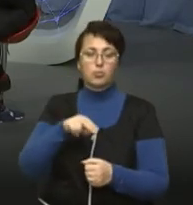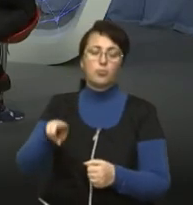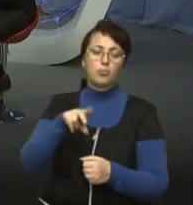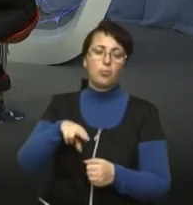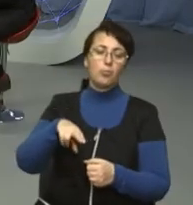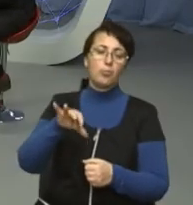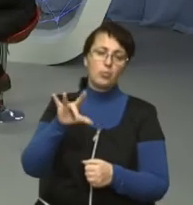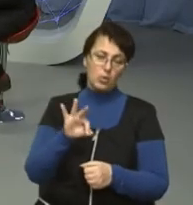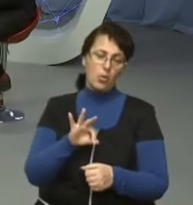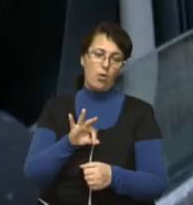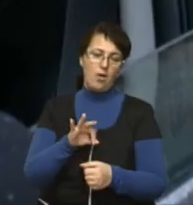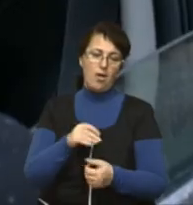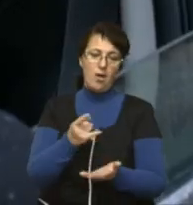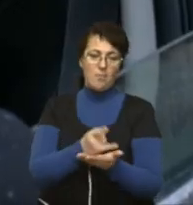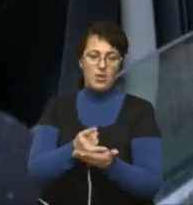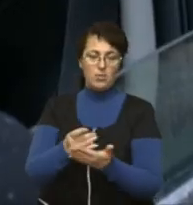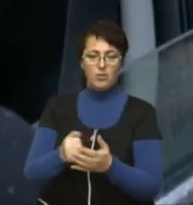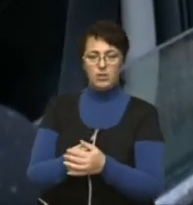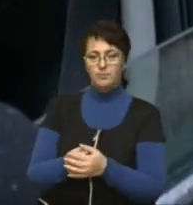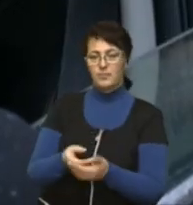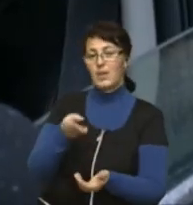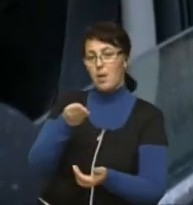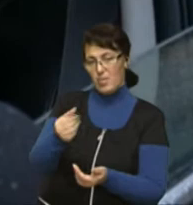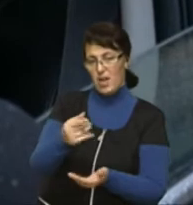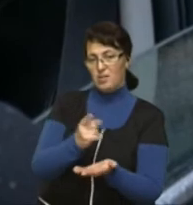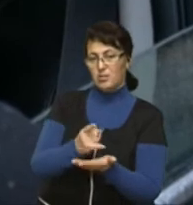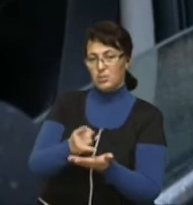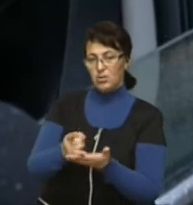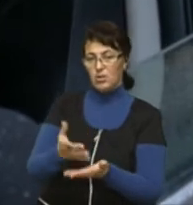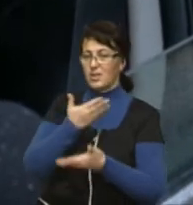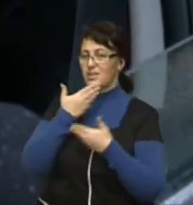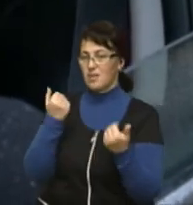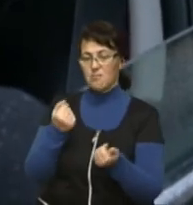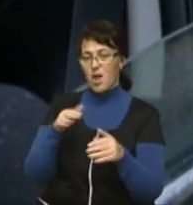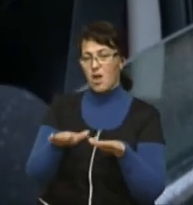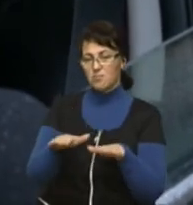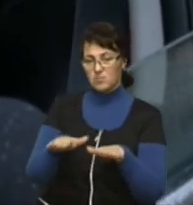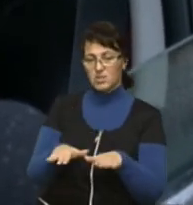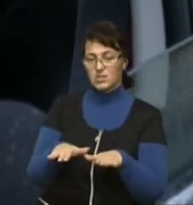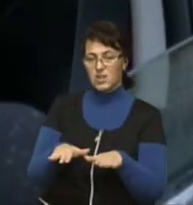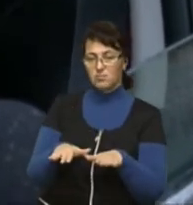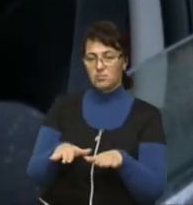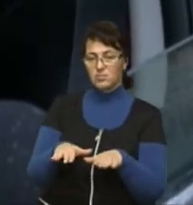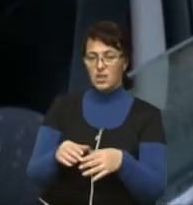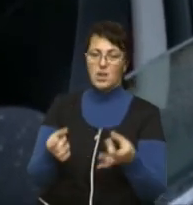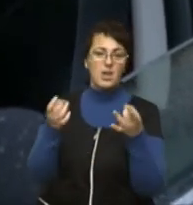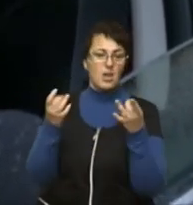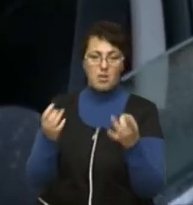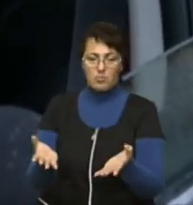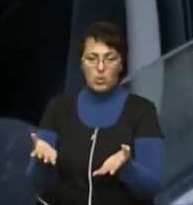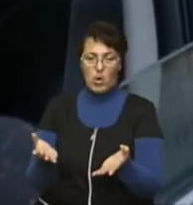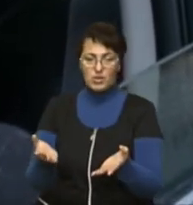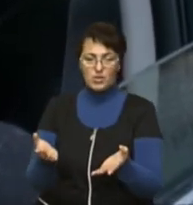зростання тарифу? На платних парковках чи що немає місця. І просто так,